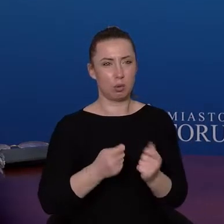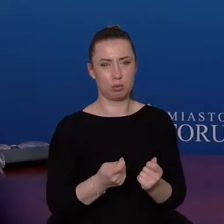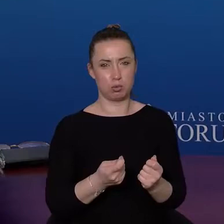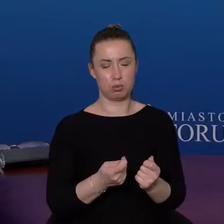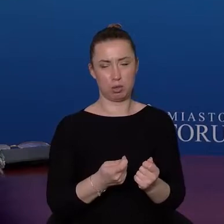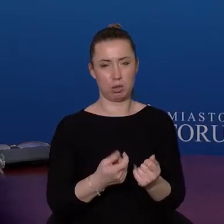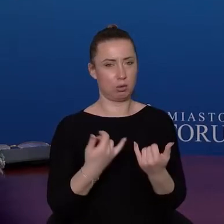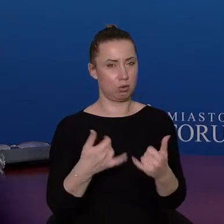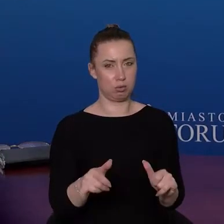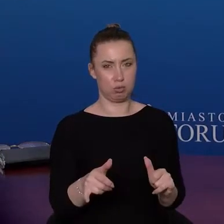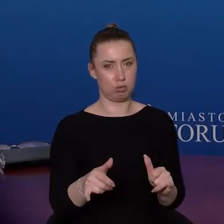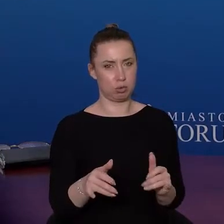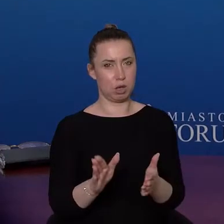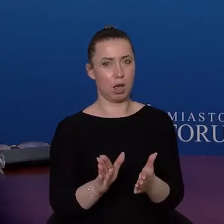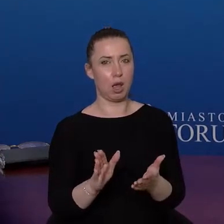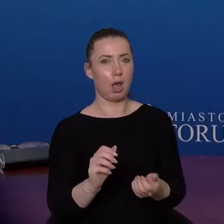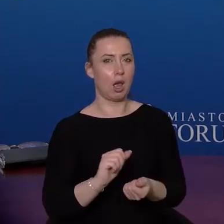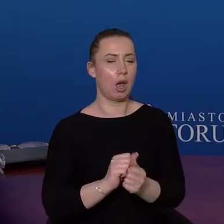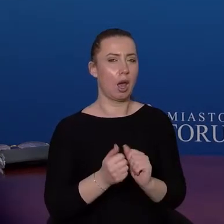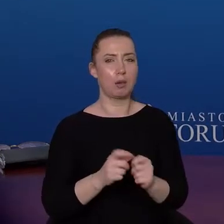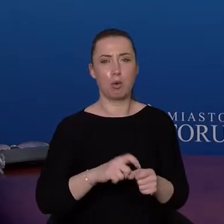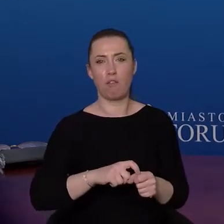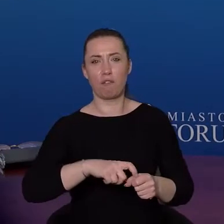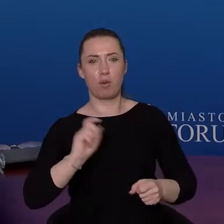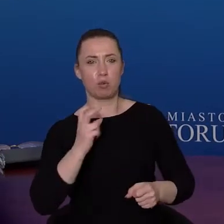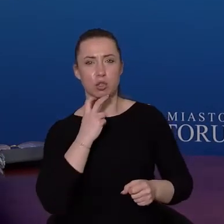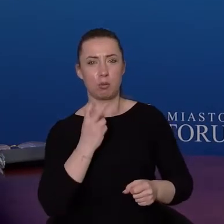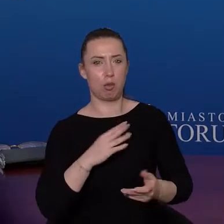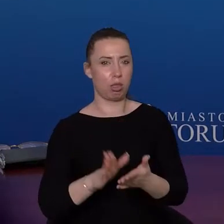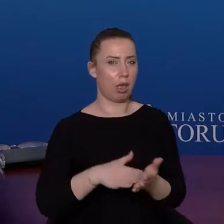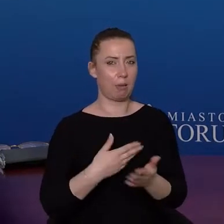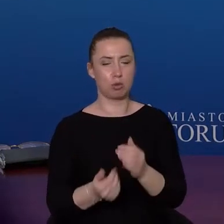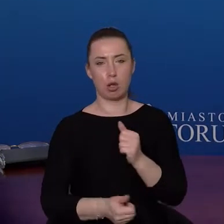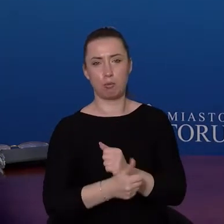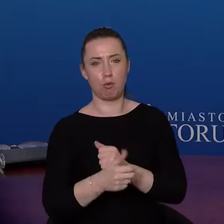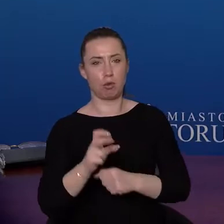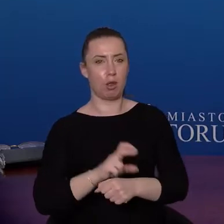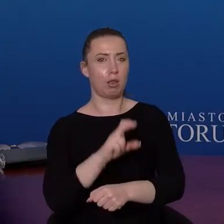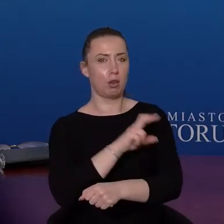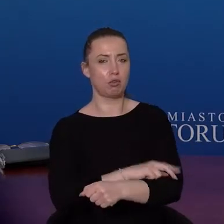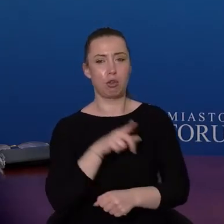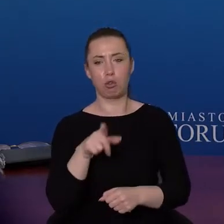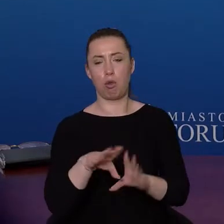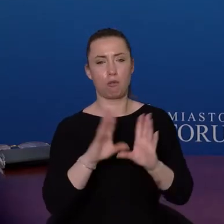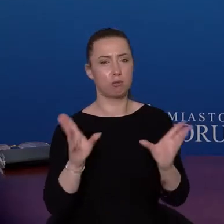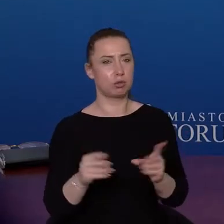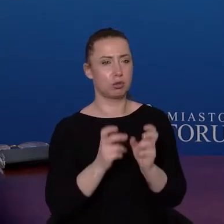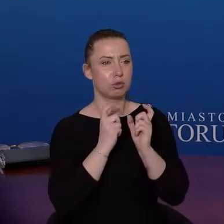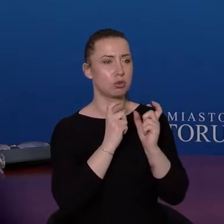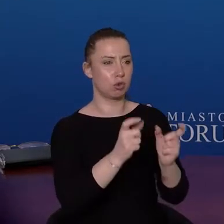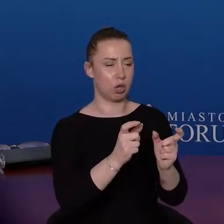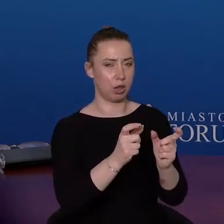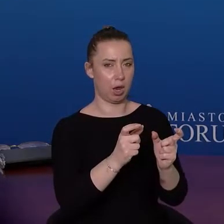wyłączenia prądu za jakichś przyczyn, także technicznych i one są oczywiście zgłaszane i po jakimś czasie